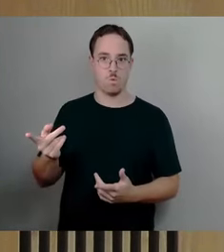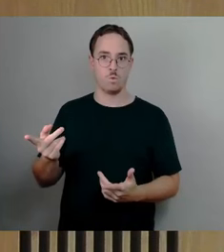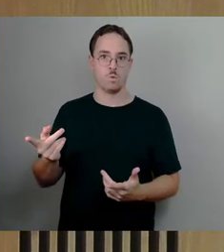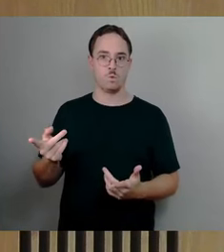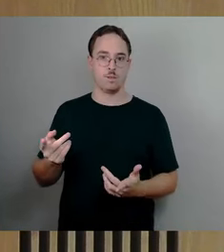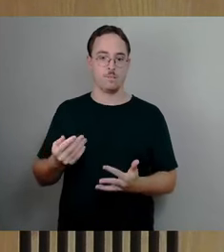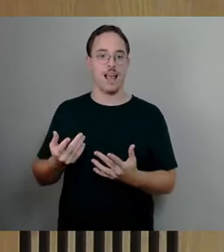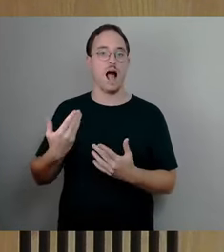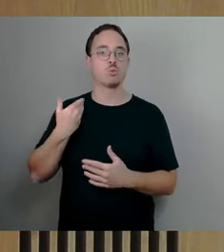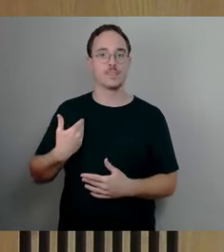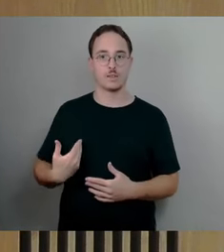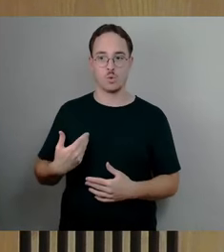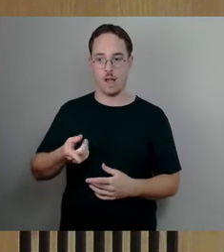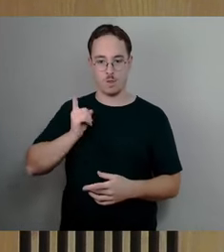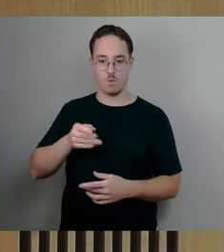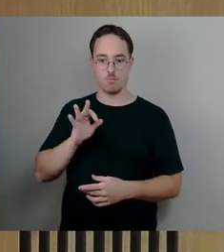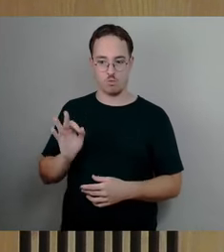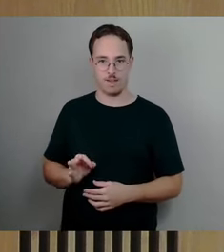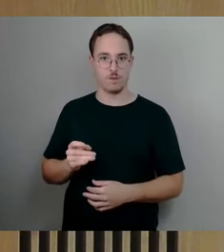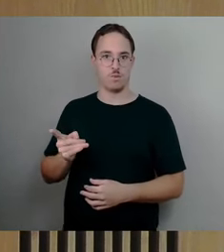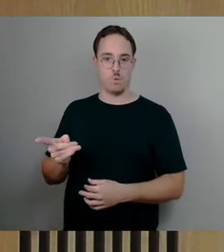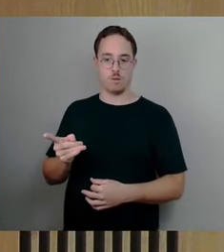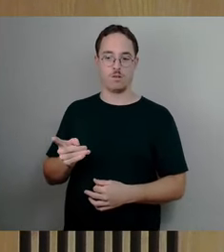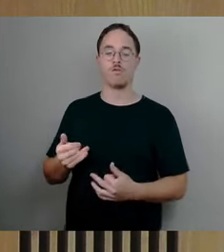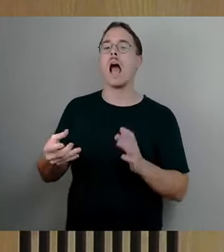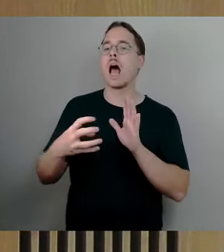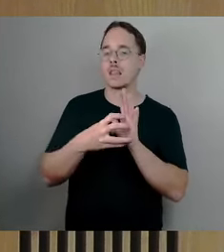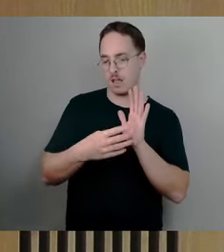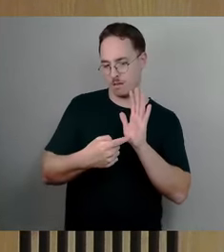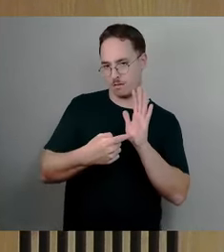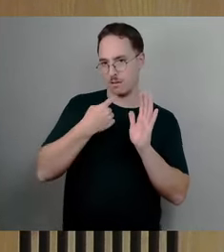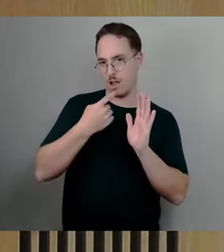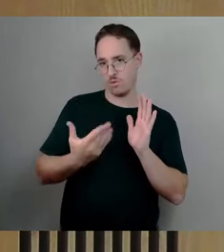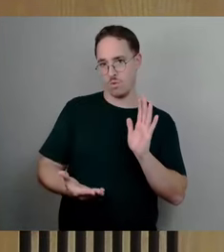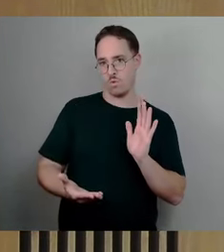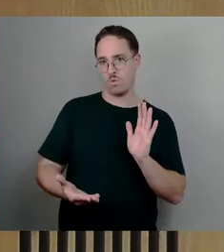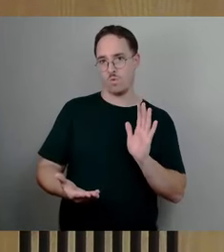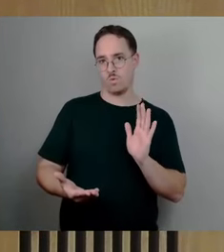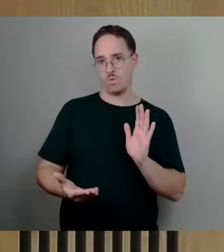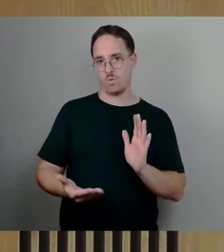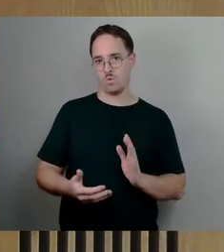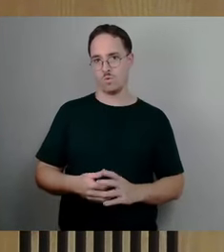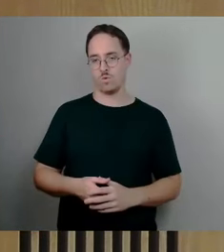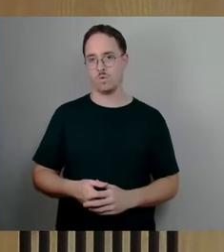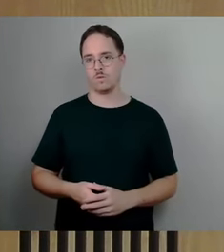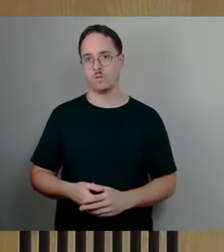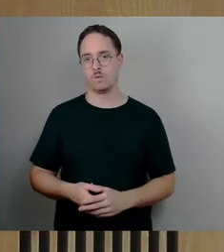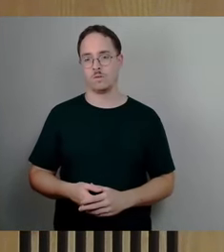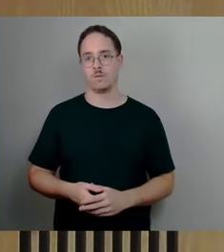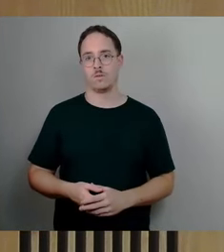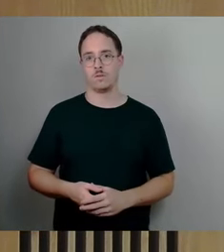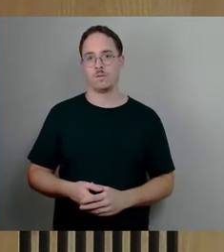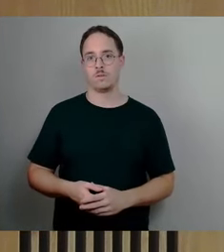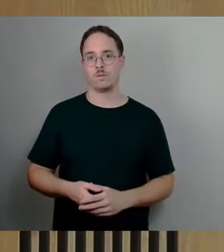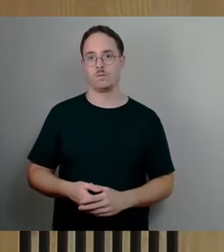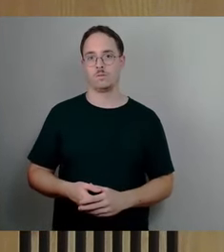Diese Aussage wurde also bereits getätigt, bevor dieses Gutachten zum Korrosionszustand der Bewährung der Brücke vorgelegt wurde. Vor